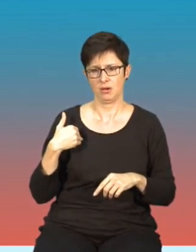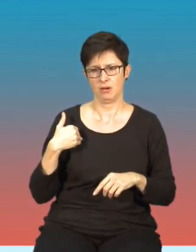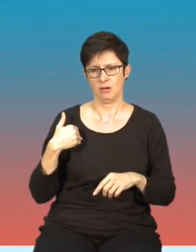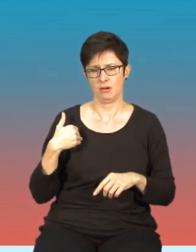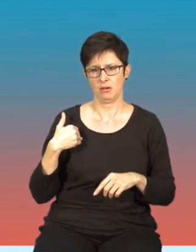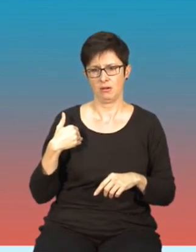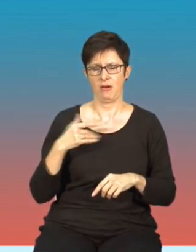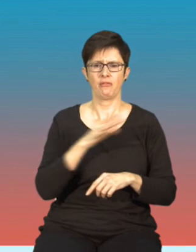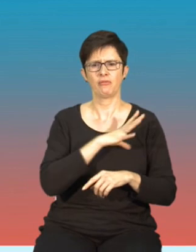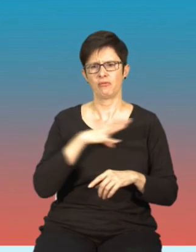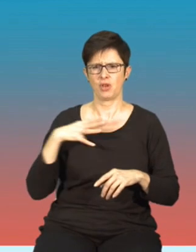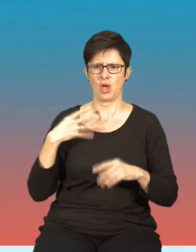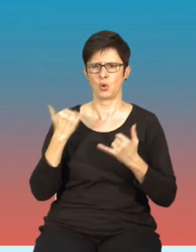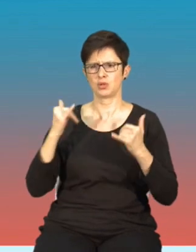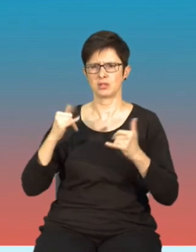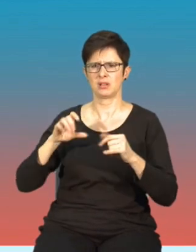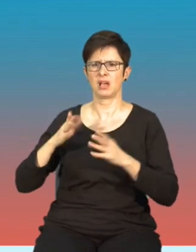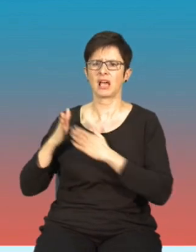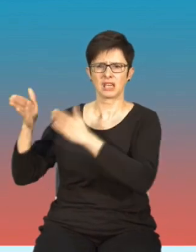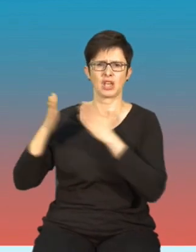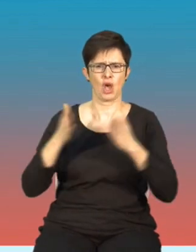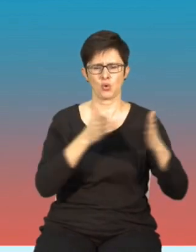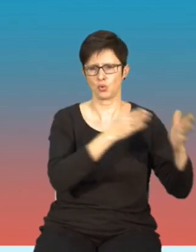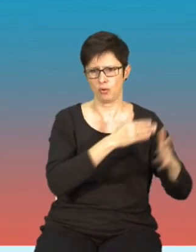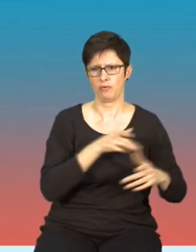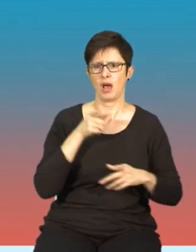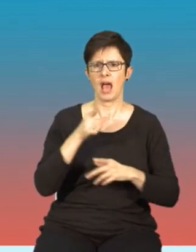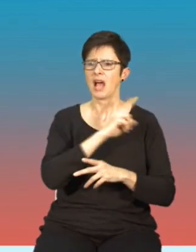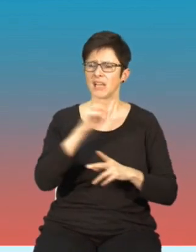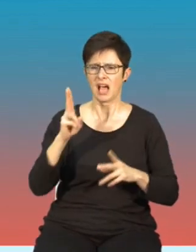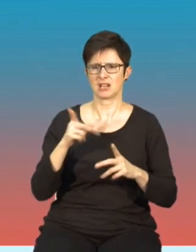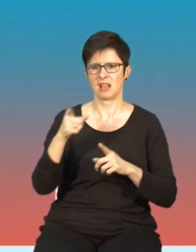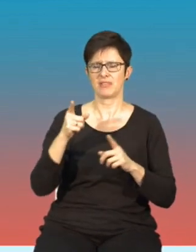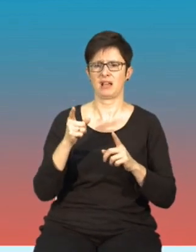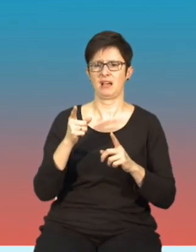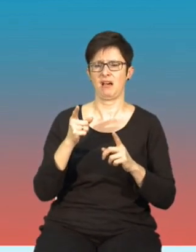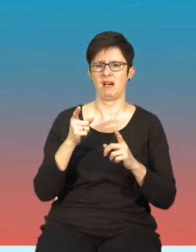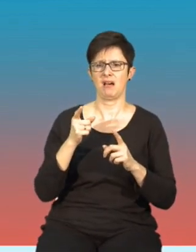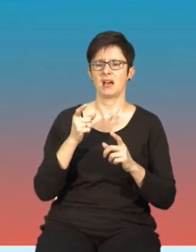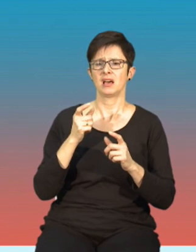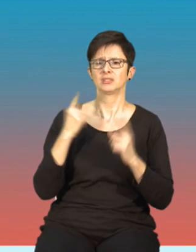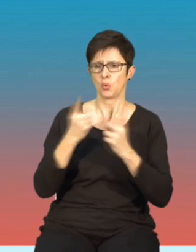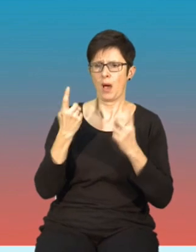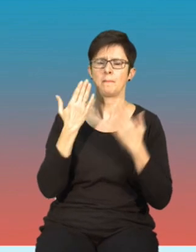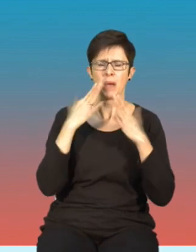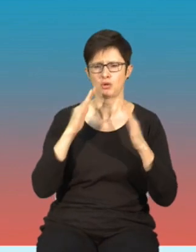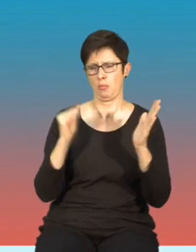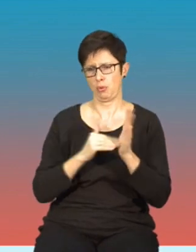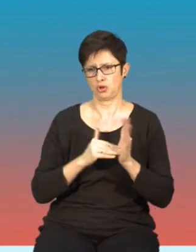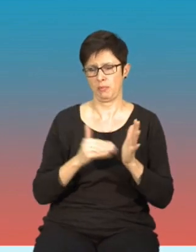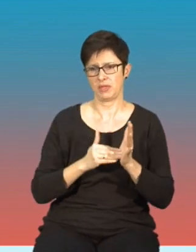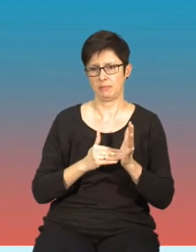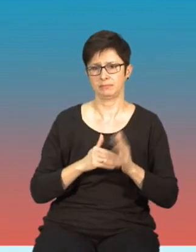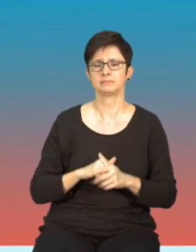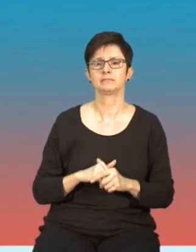kierunków i każda taka inicjatywa jest bardzo potrzebna właśnie z uwagi na tą może